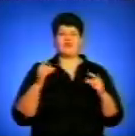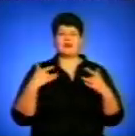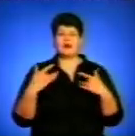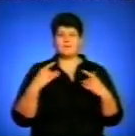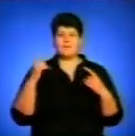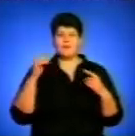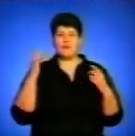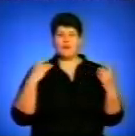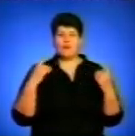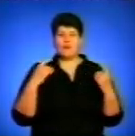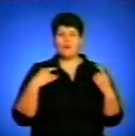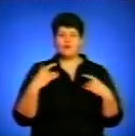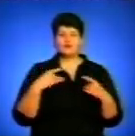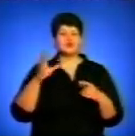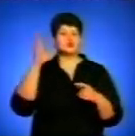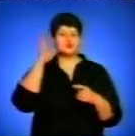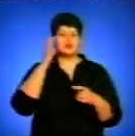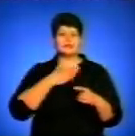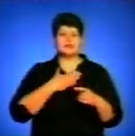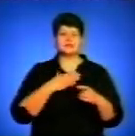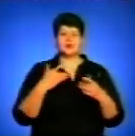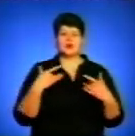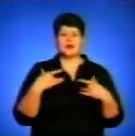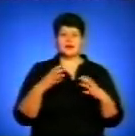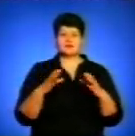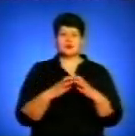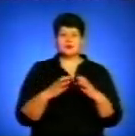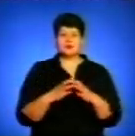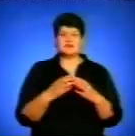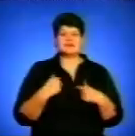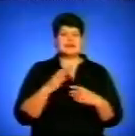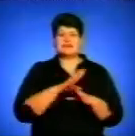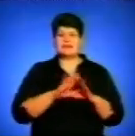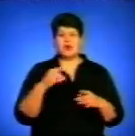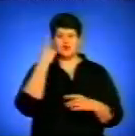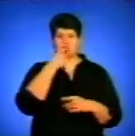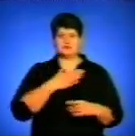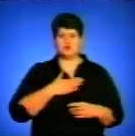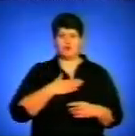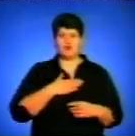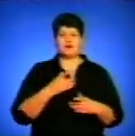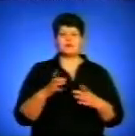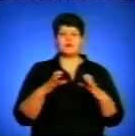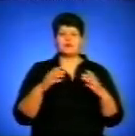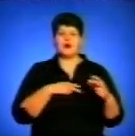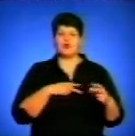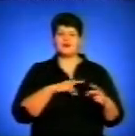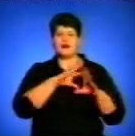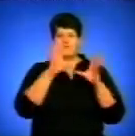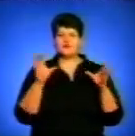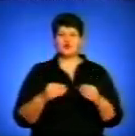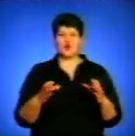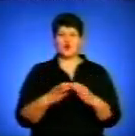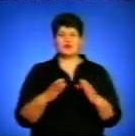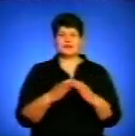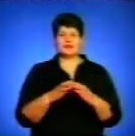наші колективи. Ну, і звичайно, що це не є тільки особисто моя нагорода, а це є нагорода всього колективу, симфонічного оркестру,